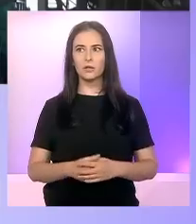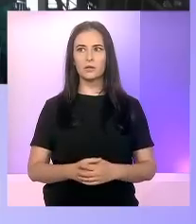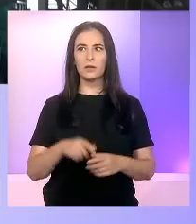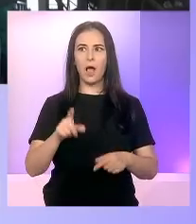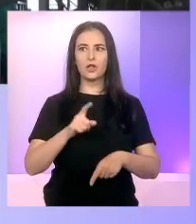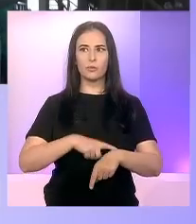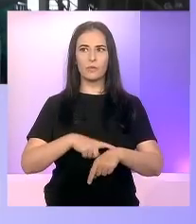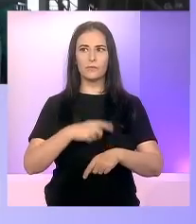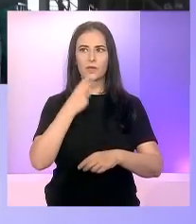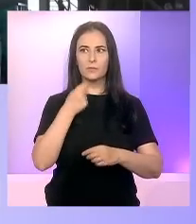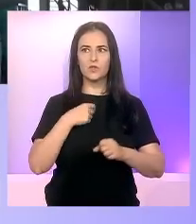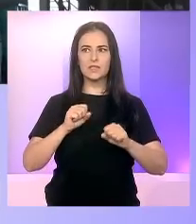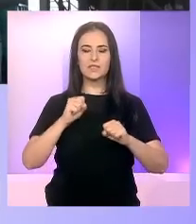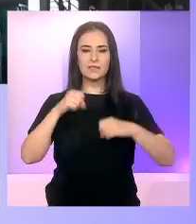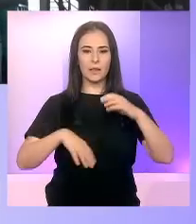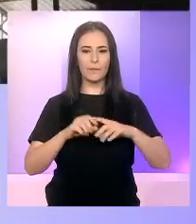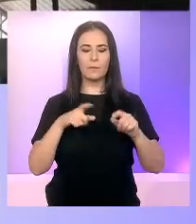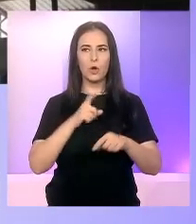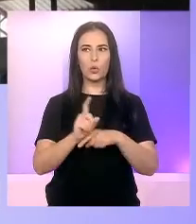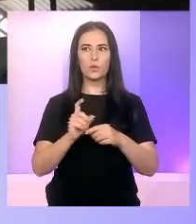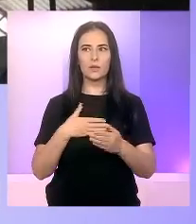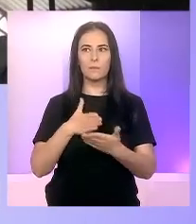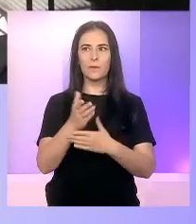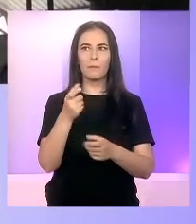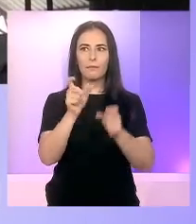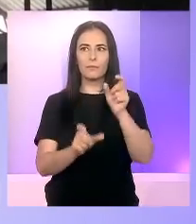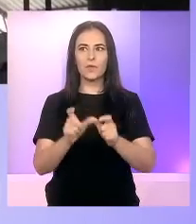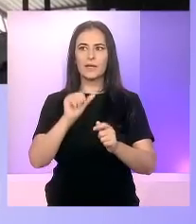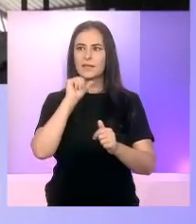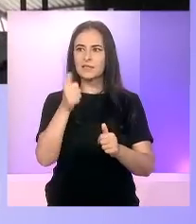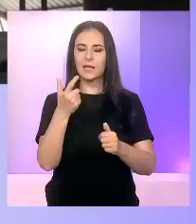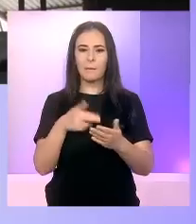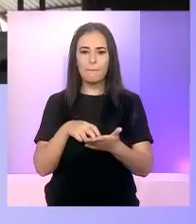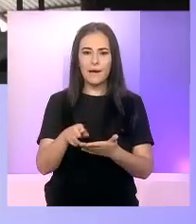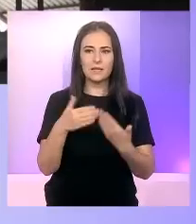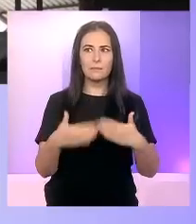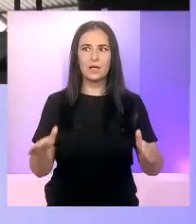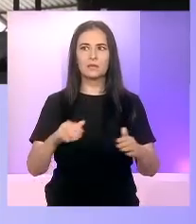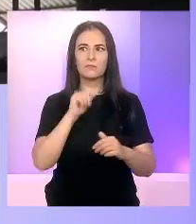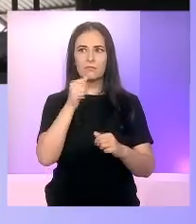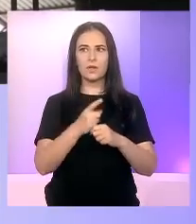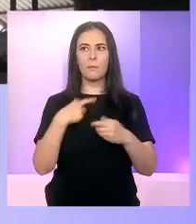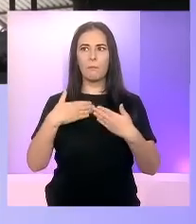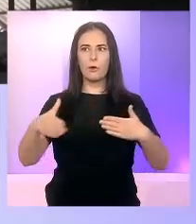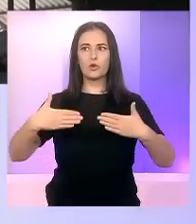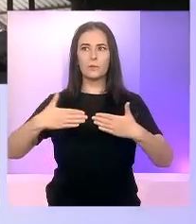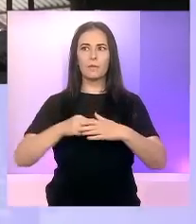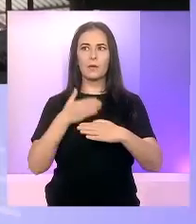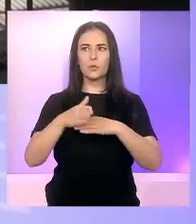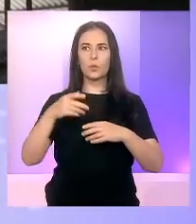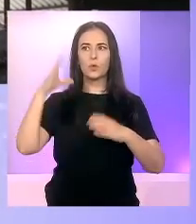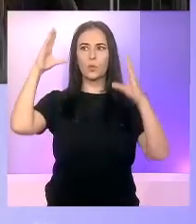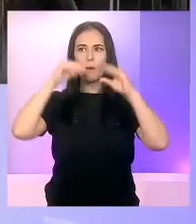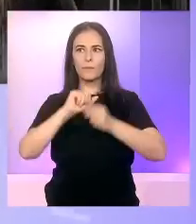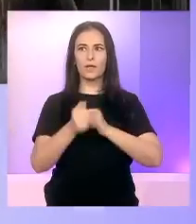În acest moment, trebuie să trecem un lucru că nu se poate efectua nimic din mers. Portul acesta nu se poate lărgi peste noapte.